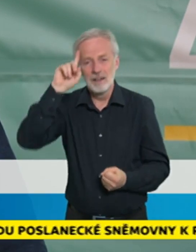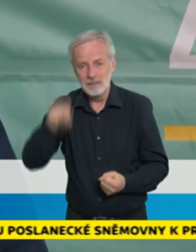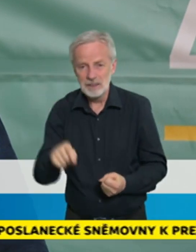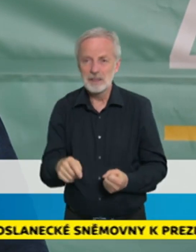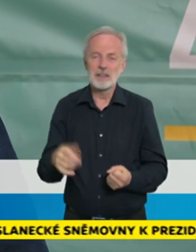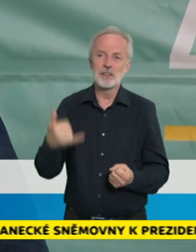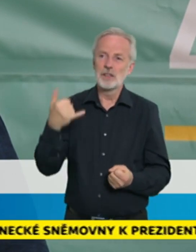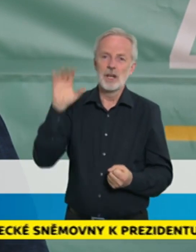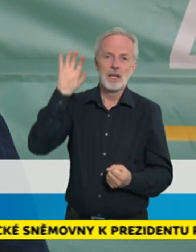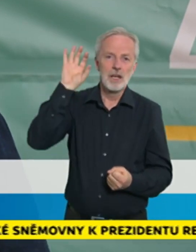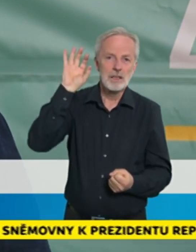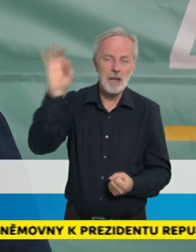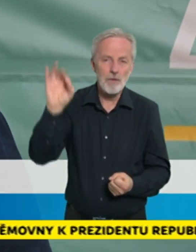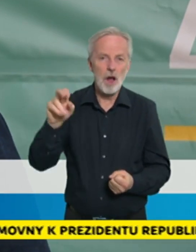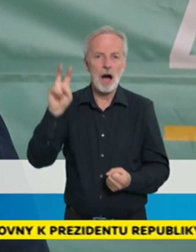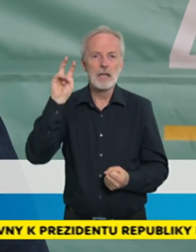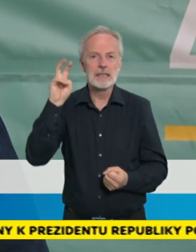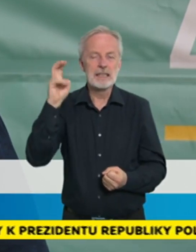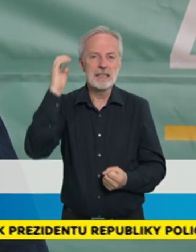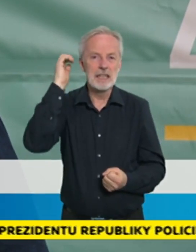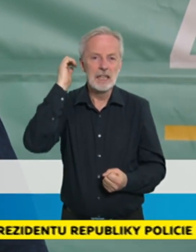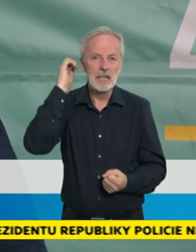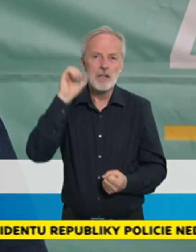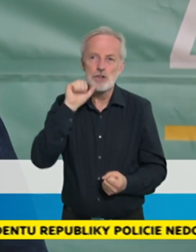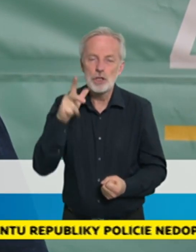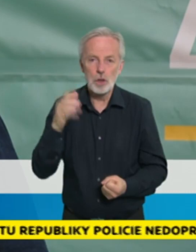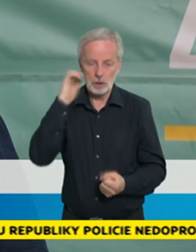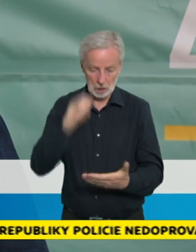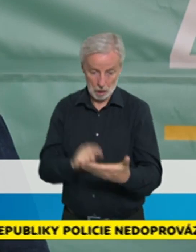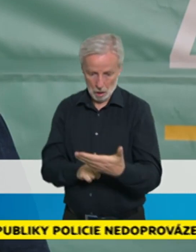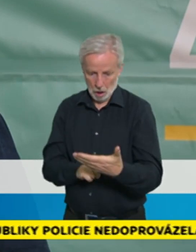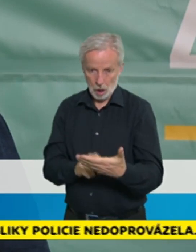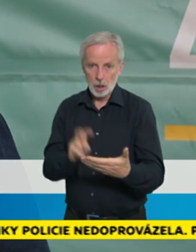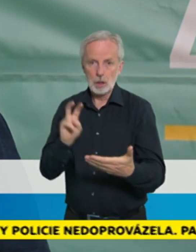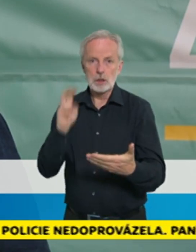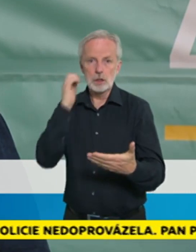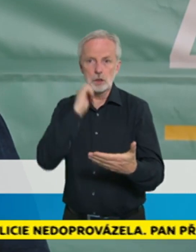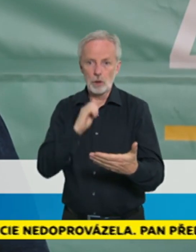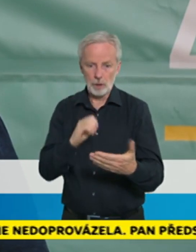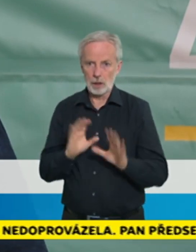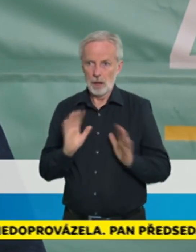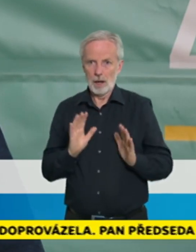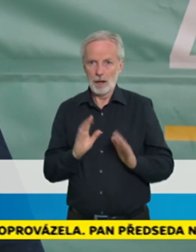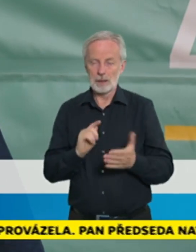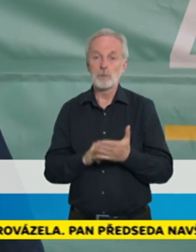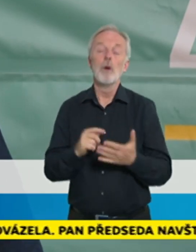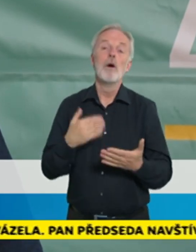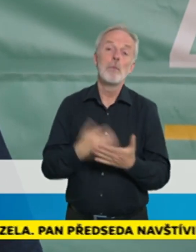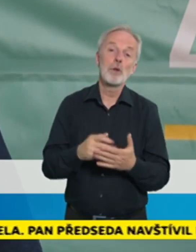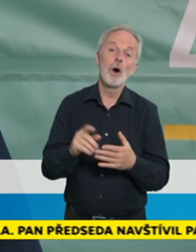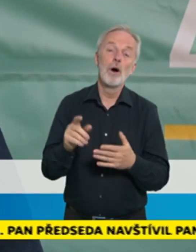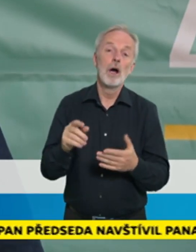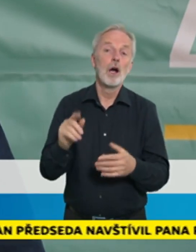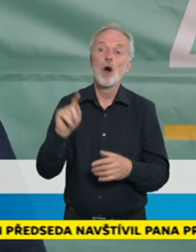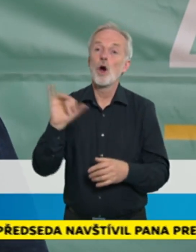tak spousta občanů už je zvykla prostě tohle číslo nebrat, tak tam posíláme SMS-ku, že je to krajská hygienická stanice, takže